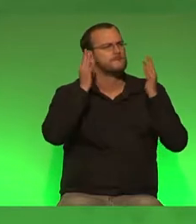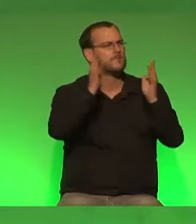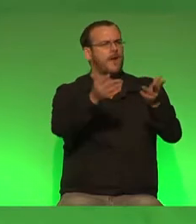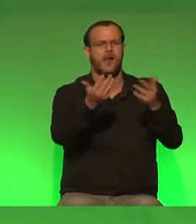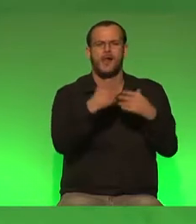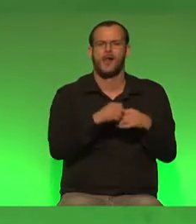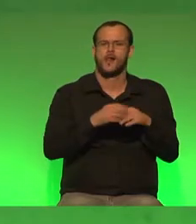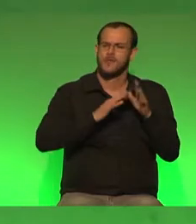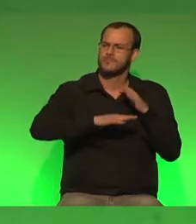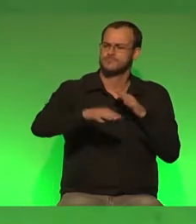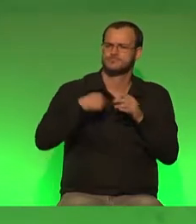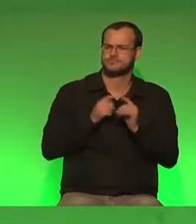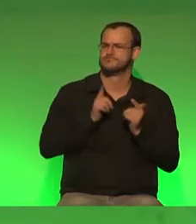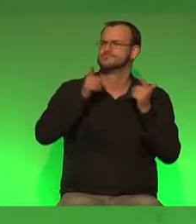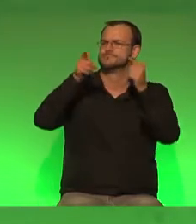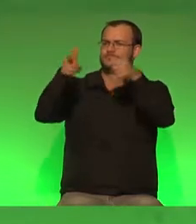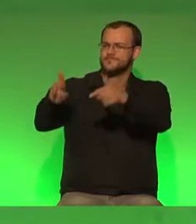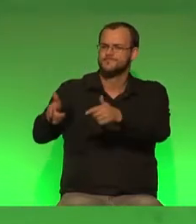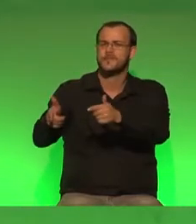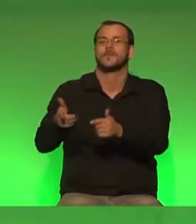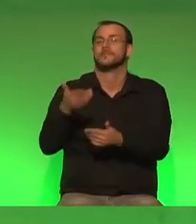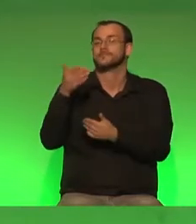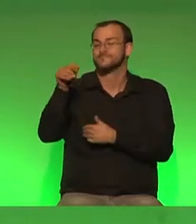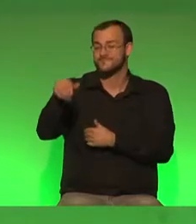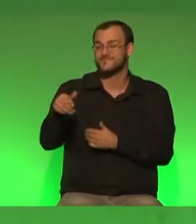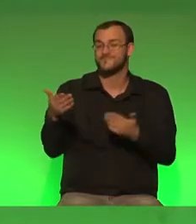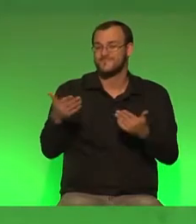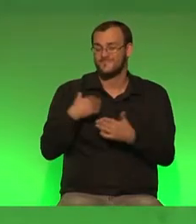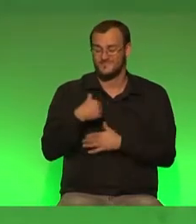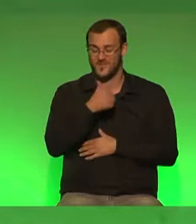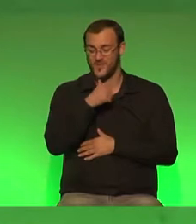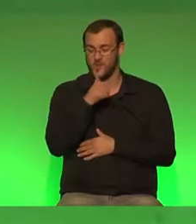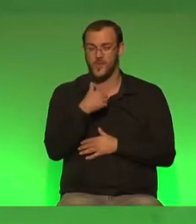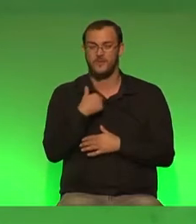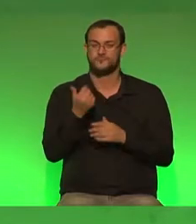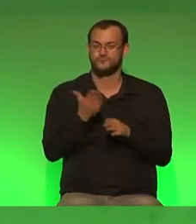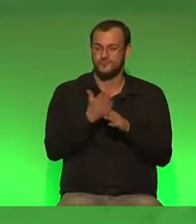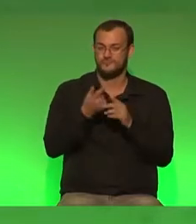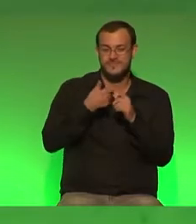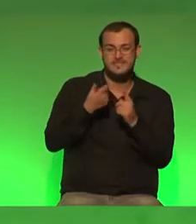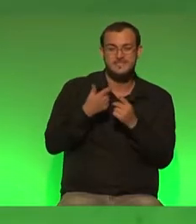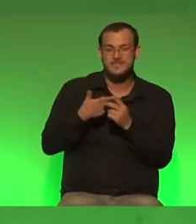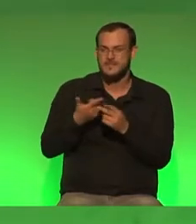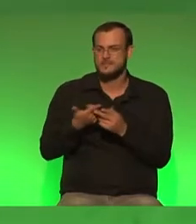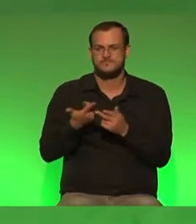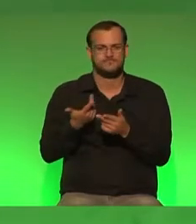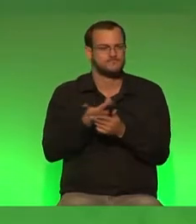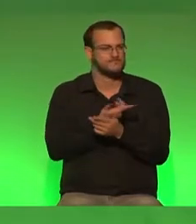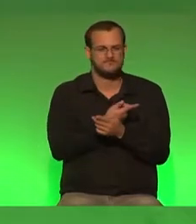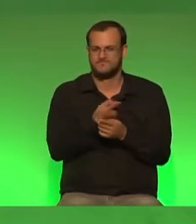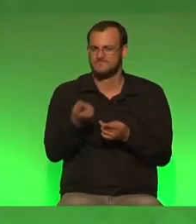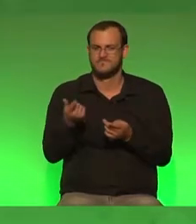Hannoverschen Moorgest. Und das, was ich als Jugendlicher gezählt habe, das gibt es nicht mehr.